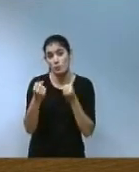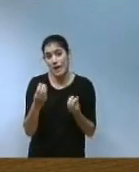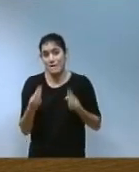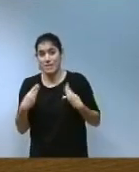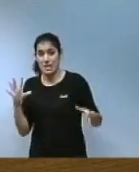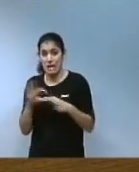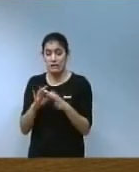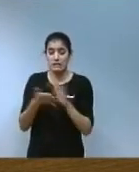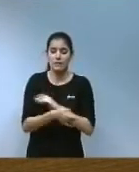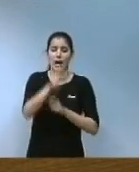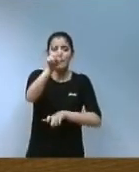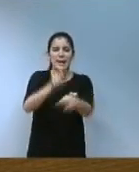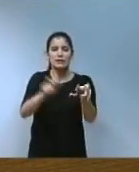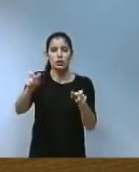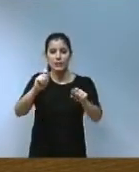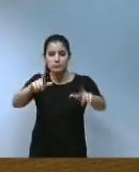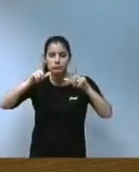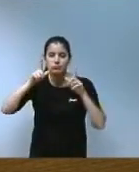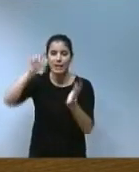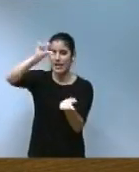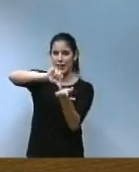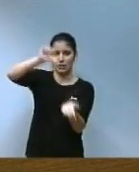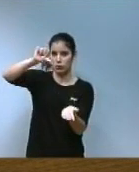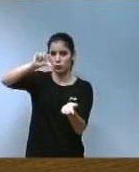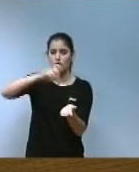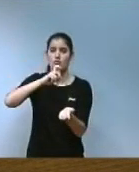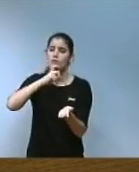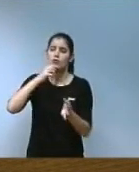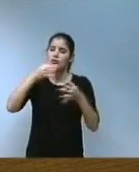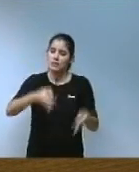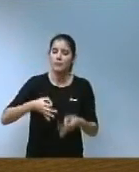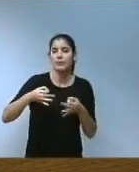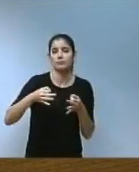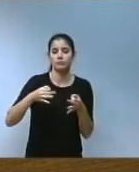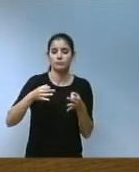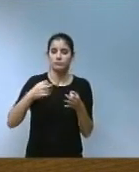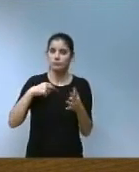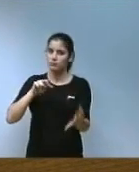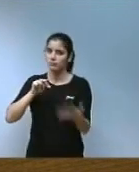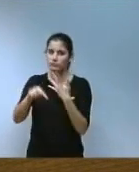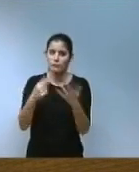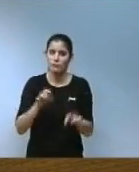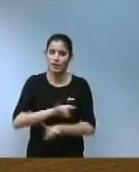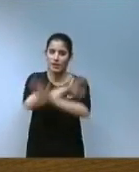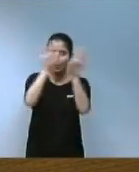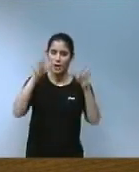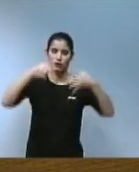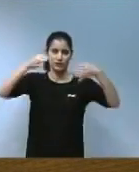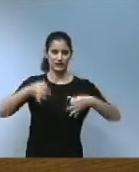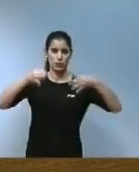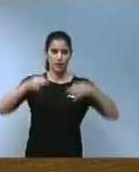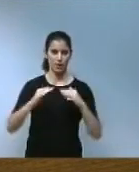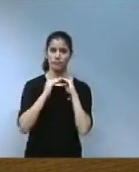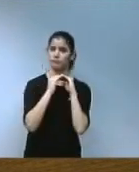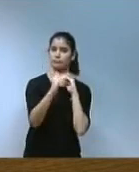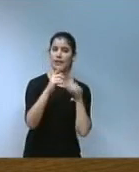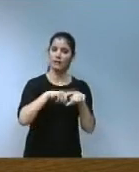en el centre de totes les nostres decisions, actuant de forma decidida des de la claretat, estabilitat, seguretat i amb consistència